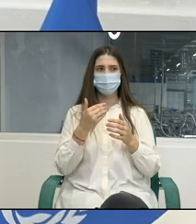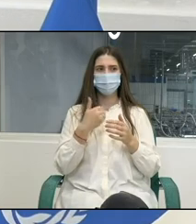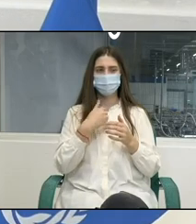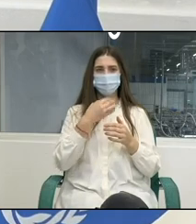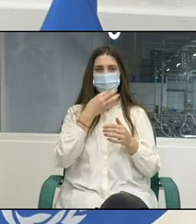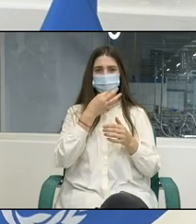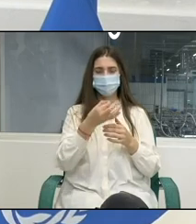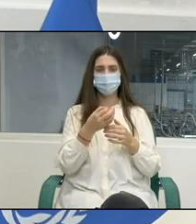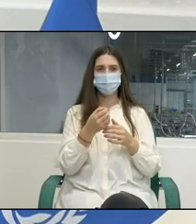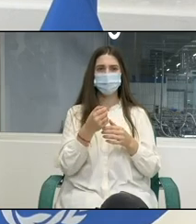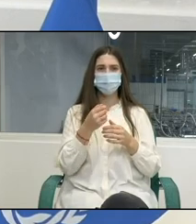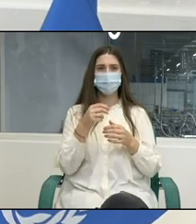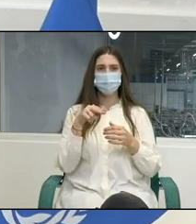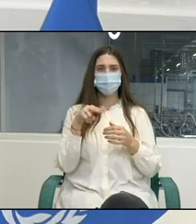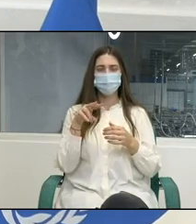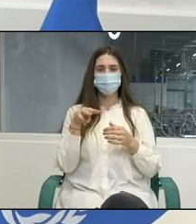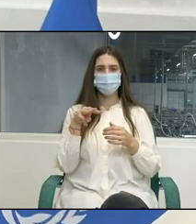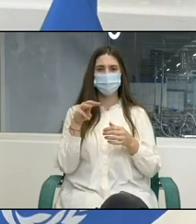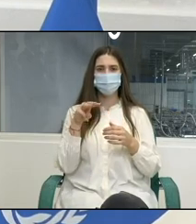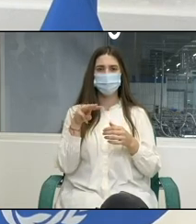Finanțelor este